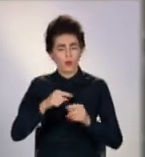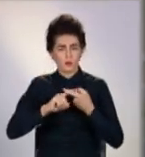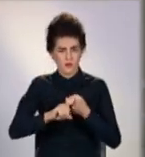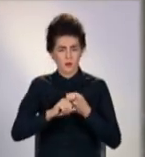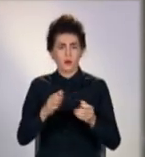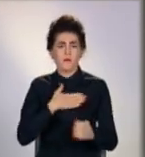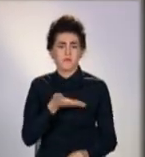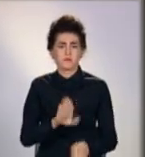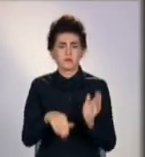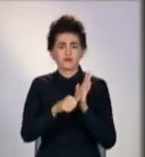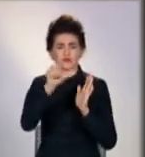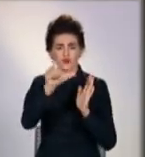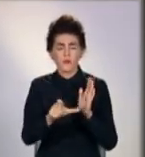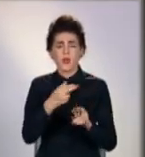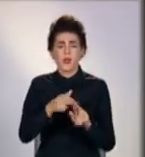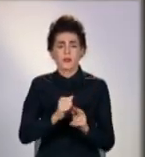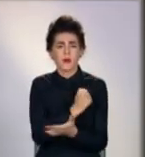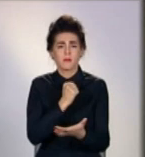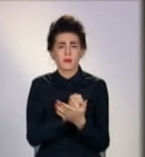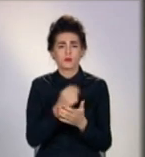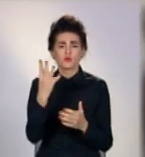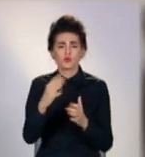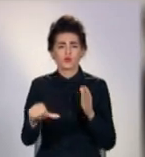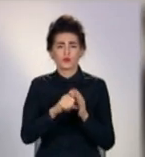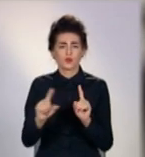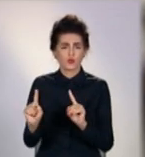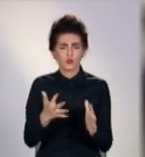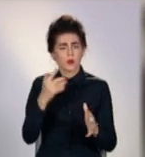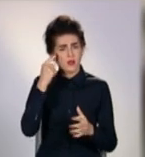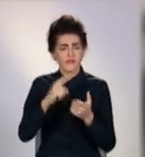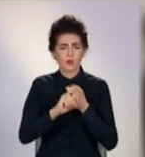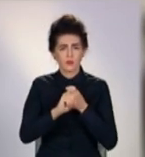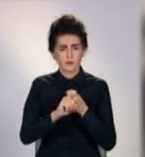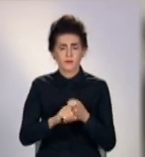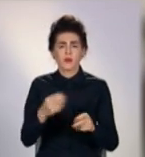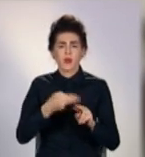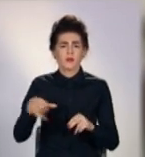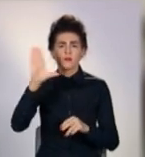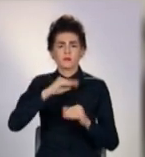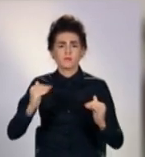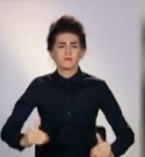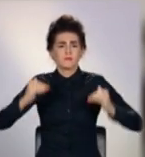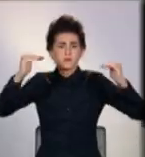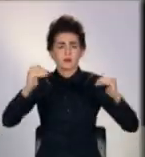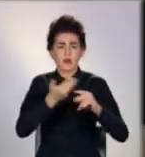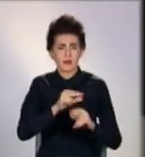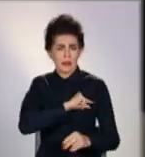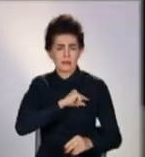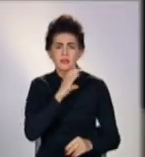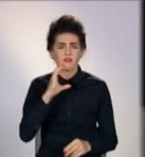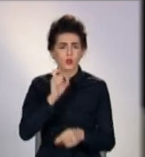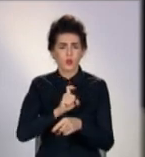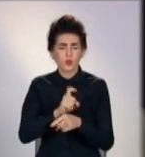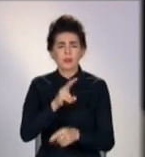шестеро осіб. Також лабораторно підтвердили 46 випадків коронавірусу. В антилідерах із захворюваності Сєвєродонецьк,